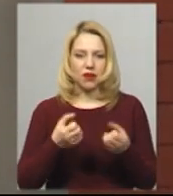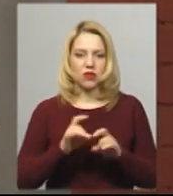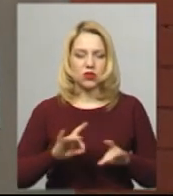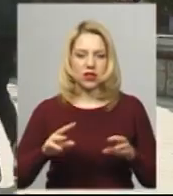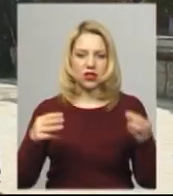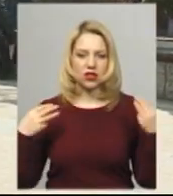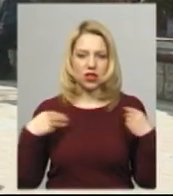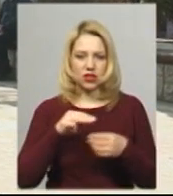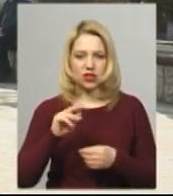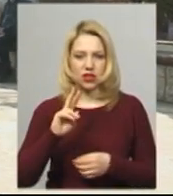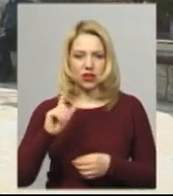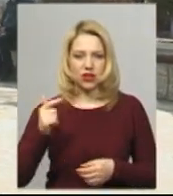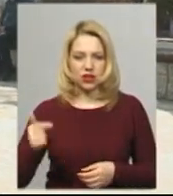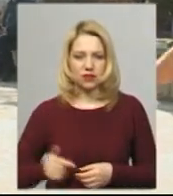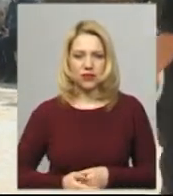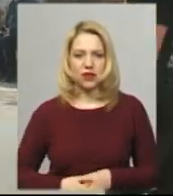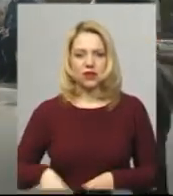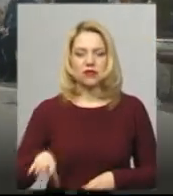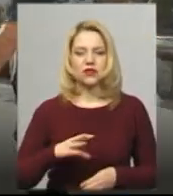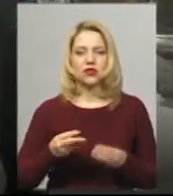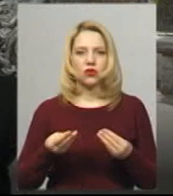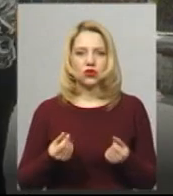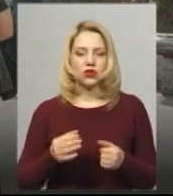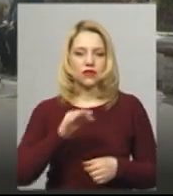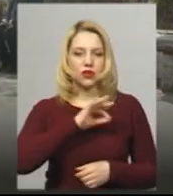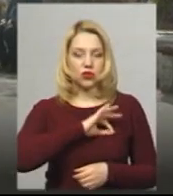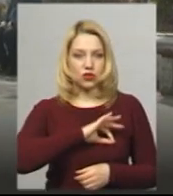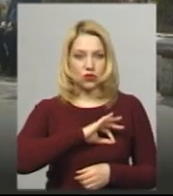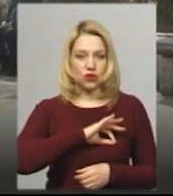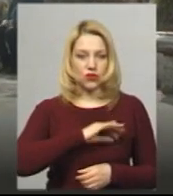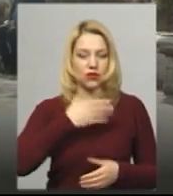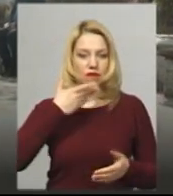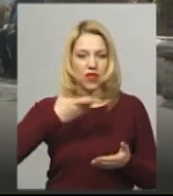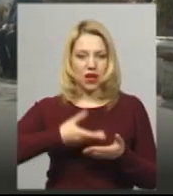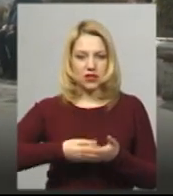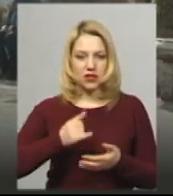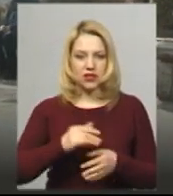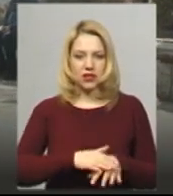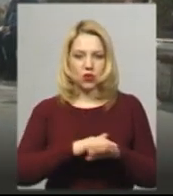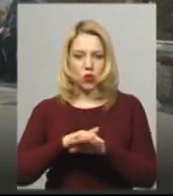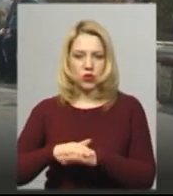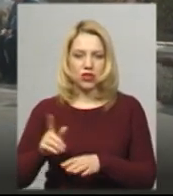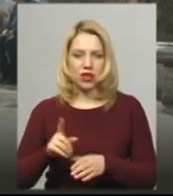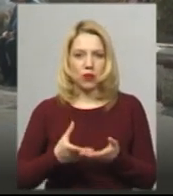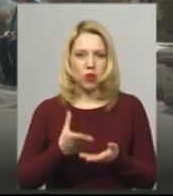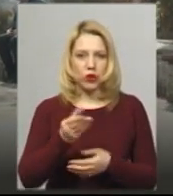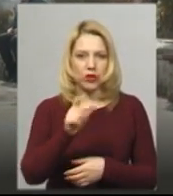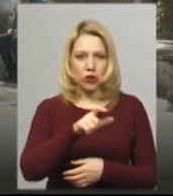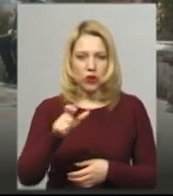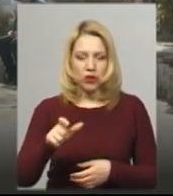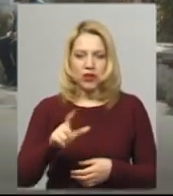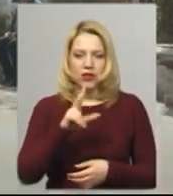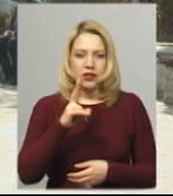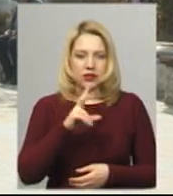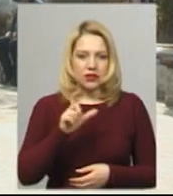-комунального господарства Василь Новачок. Всі кошти використовують власні із насходжень, ті, які їм платять громадяни, управляючі